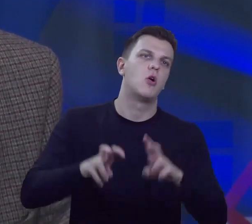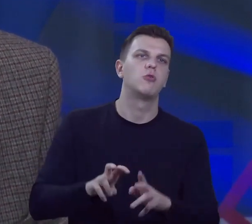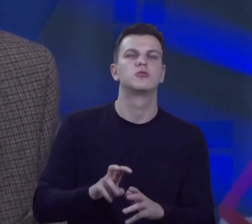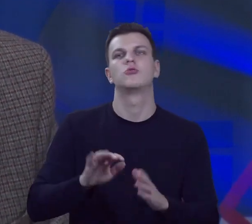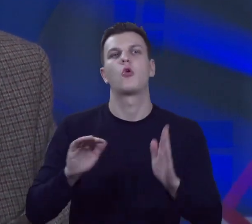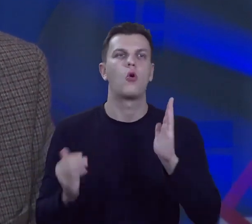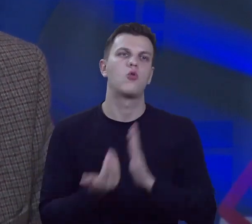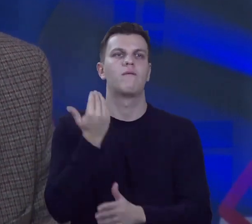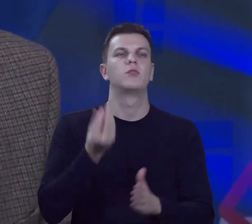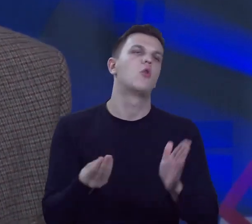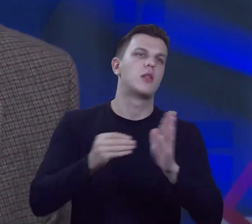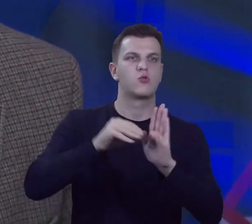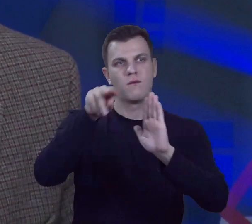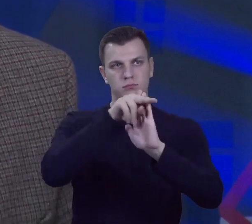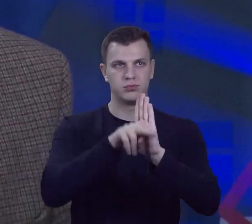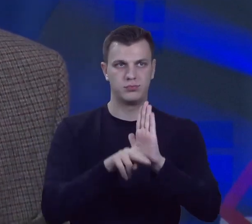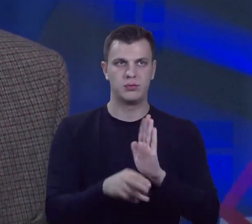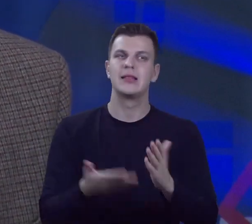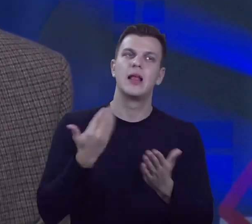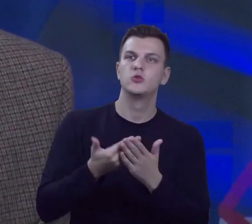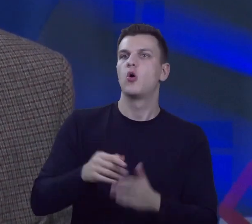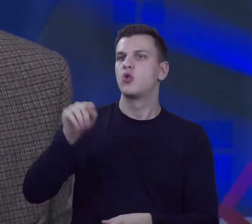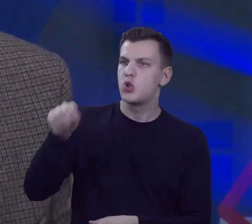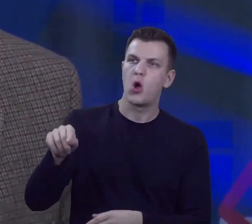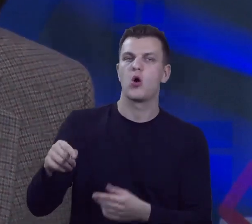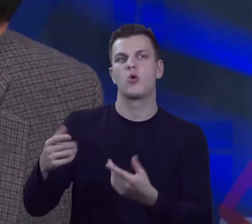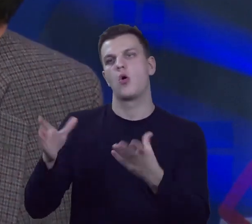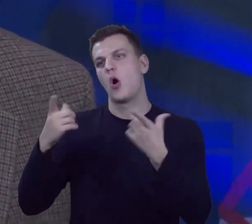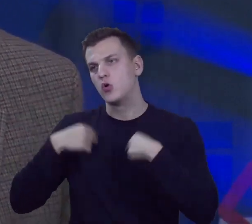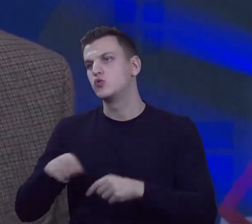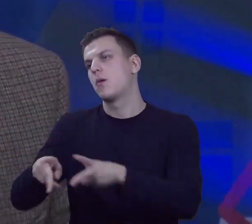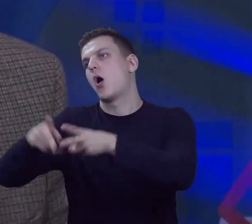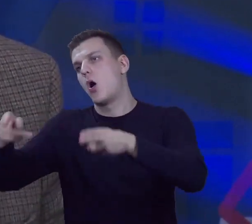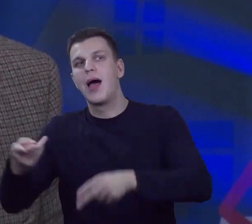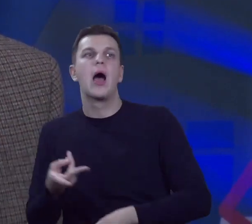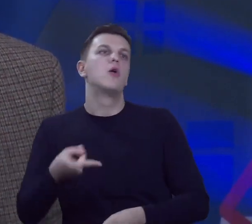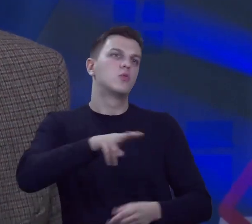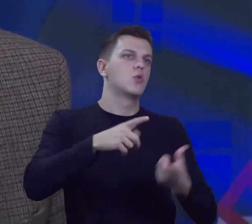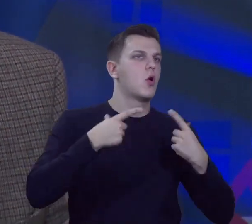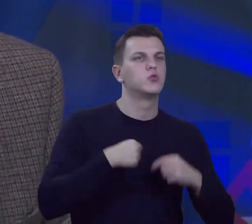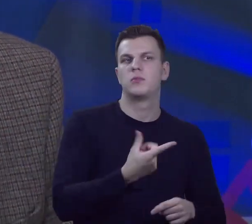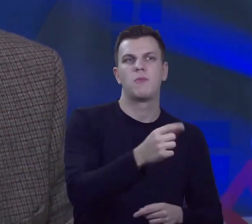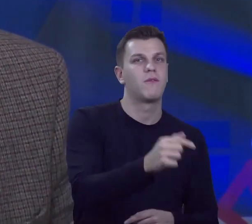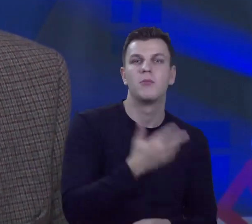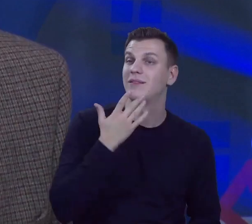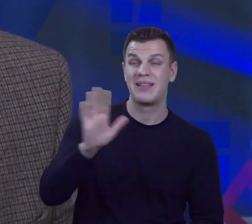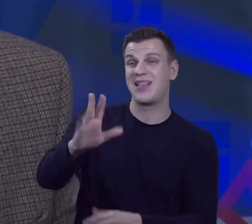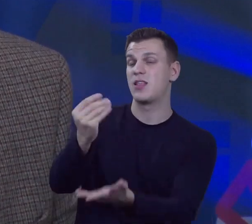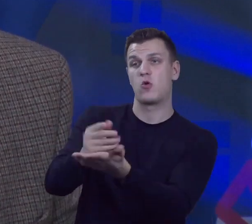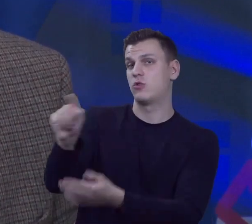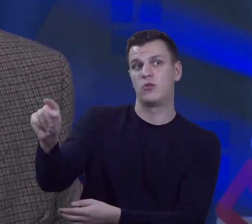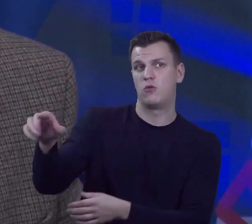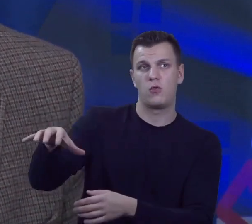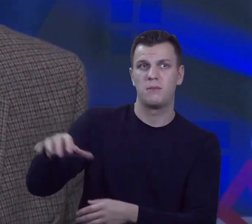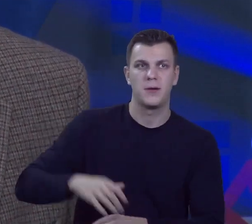obwarowań, dlaczego akurat to grono ma mieć kadencyjność, a to drugie grono ma nie mieć. Nie tylko to grono. Ja zapytam w